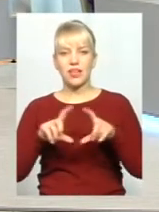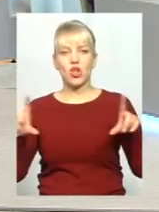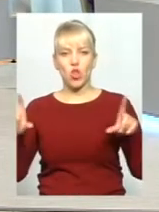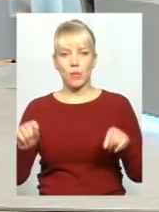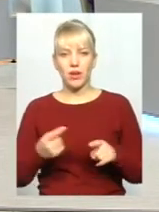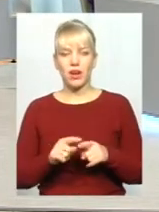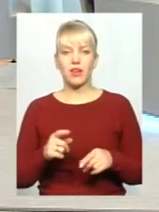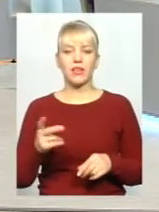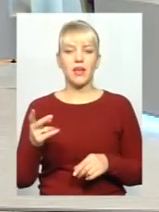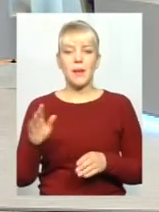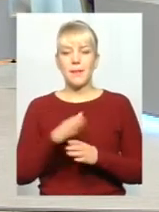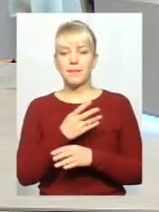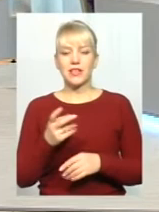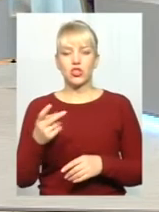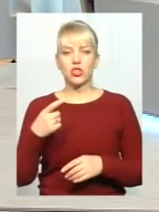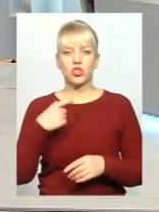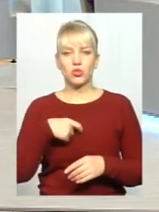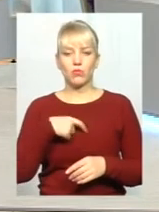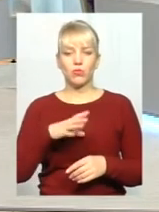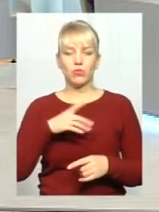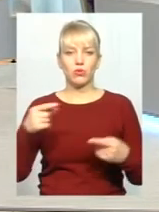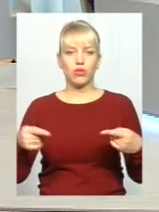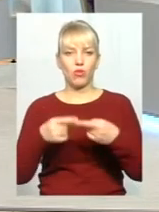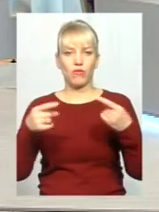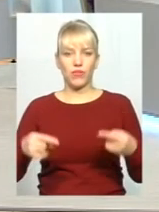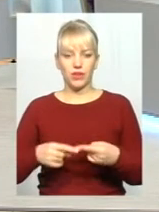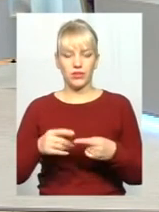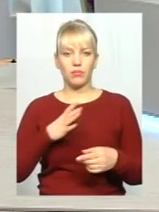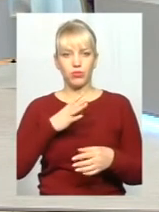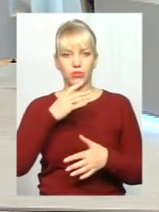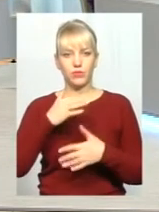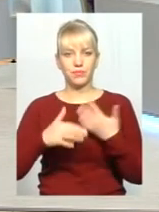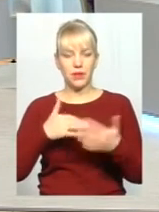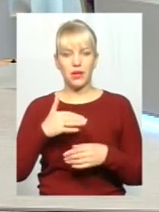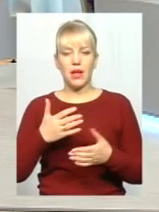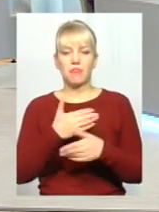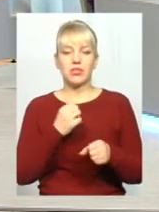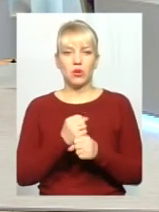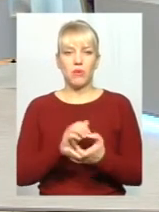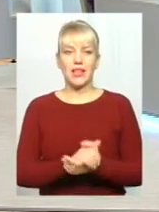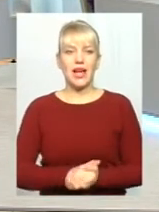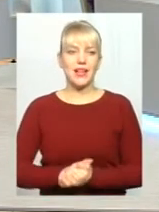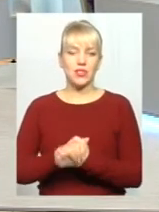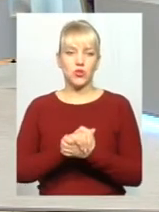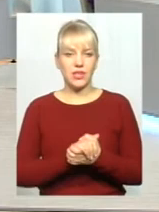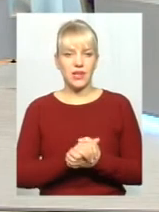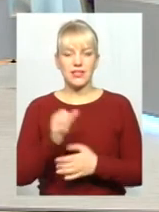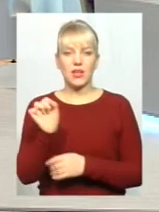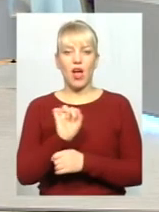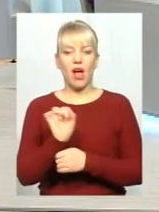між собою конфліктували, того, що не було якесь там порозуміння. Ми зробили асоціацію автовласників, яка поєднує